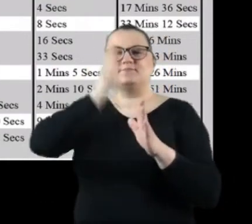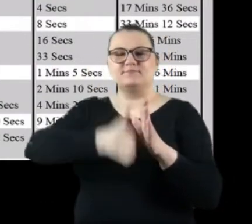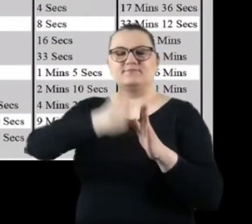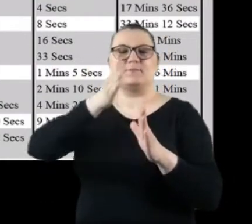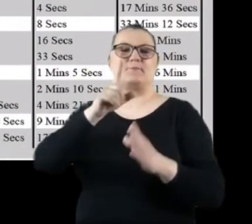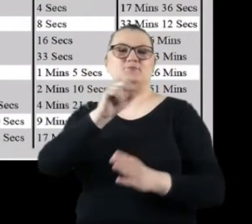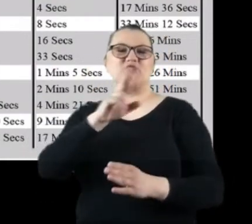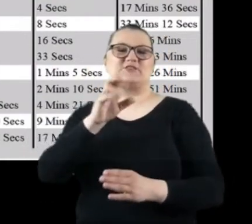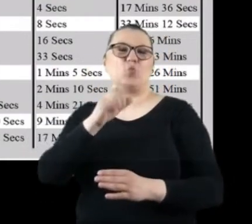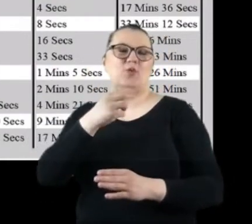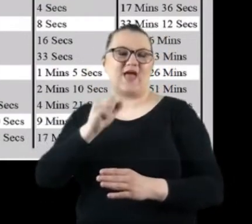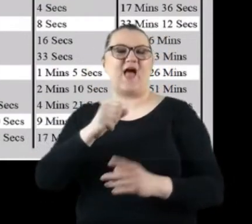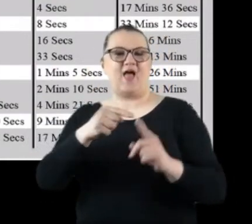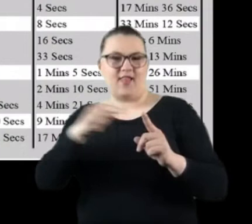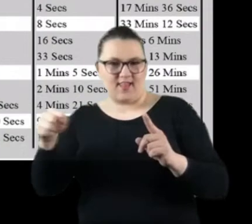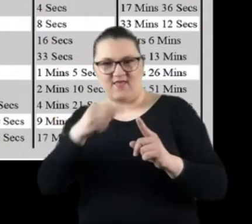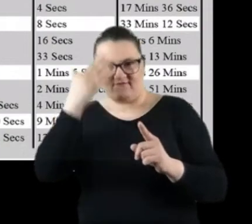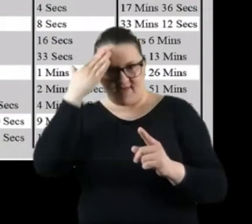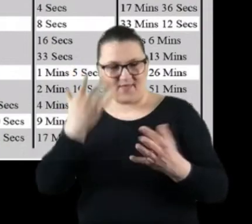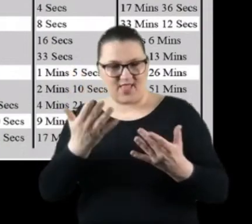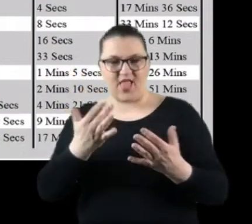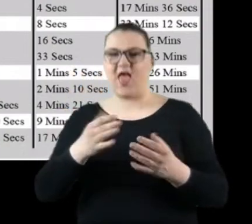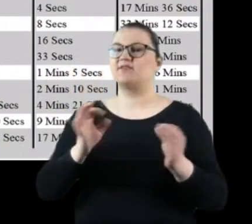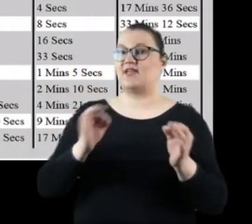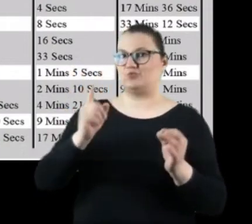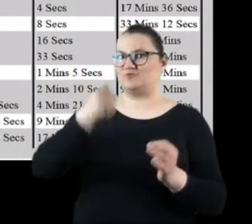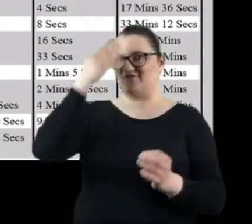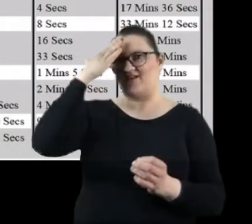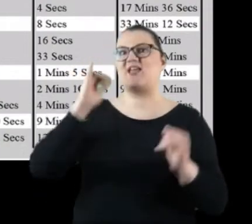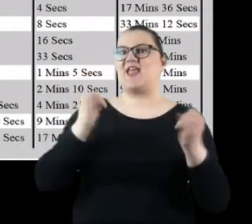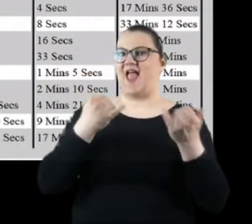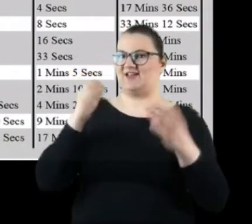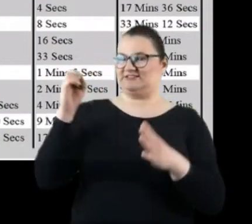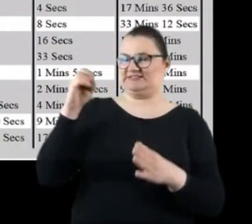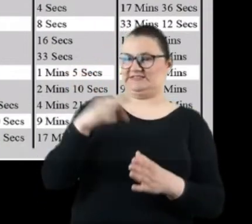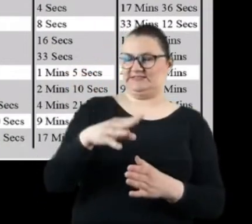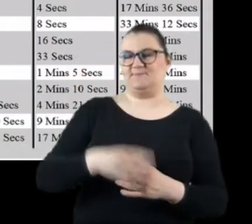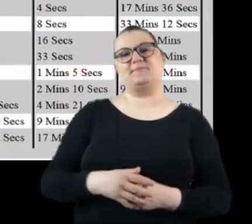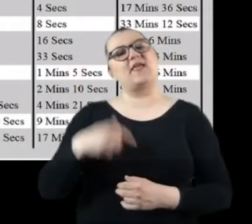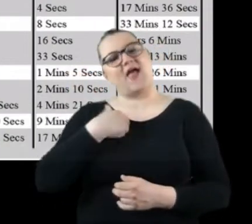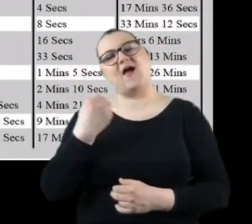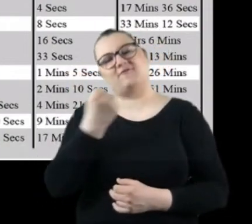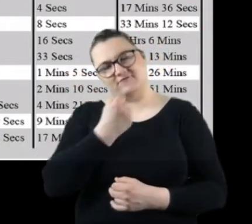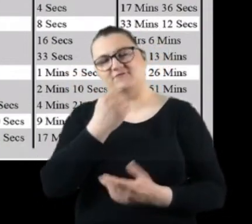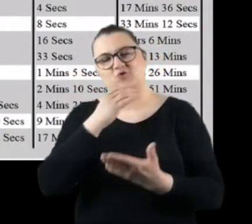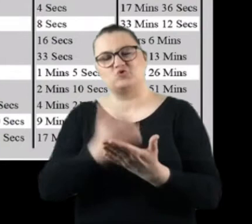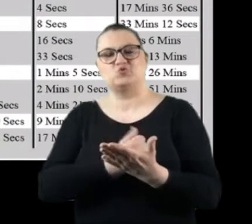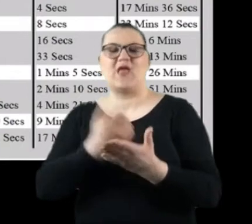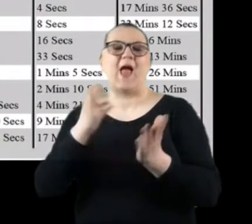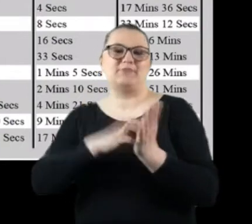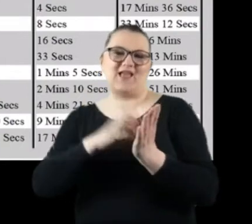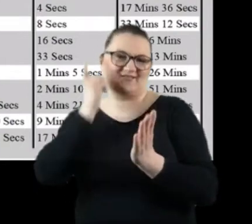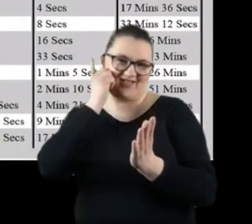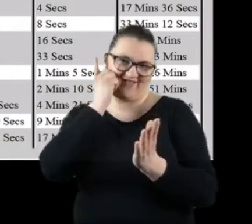ile takie nasze zdjęcie naświetlić. Ja osobiście używam do tego aplikacji mobilnej. Jest to chyba najwygodniejszy